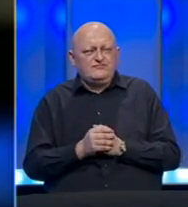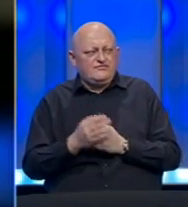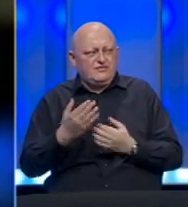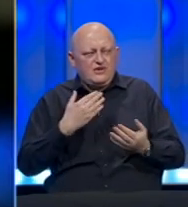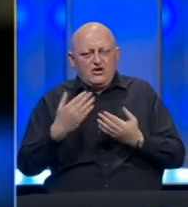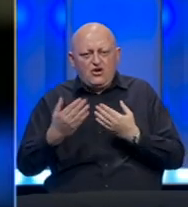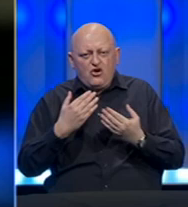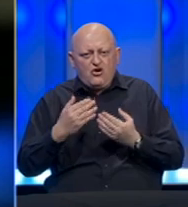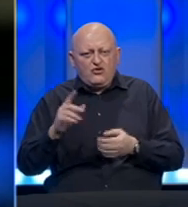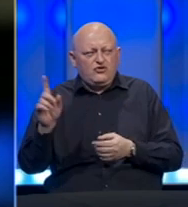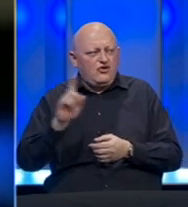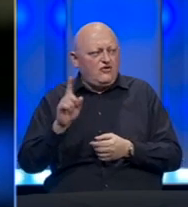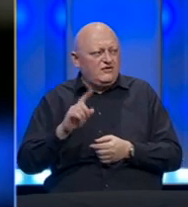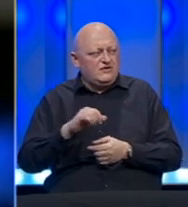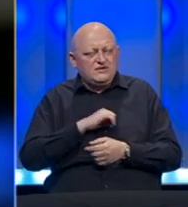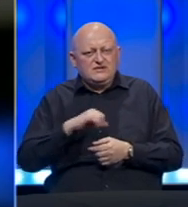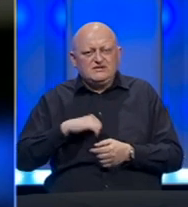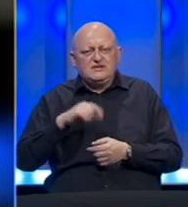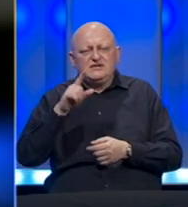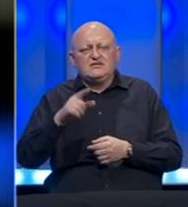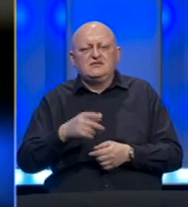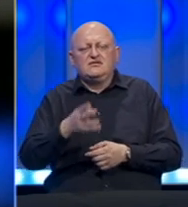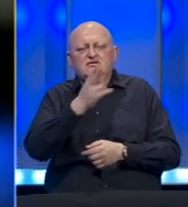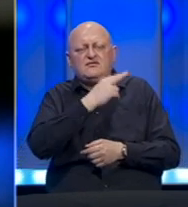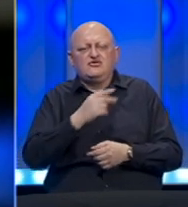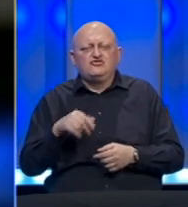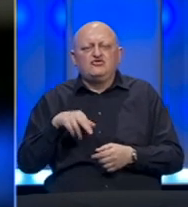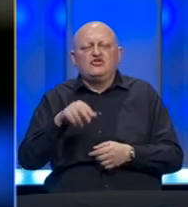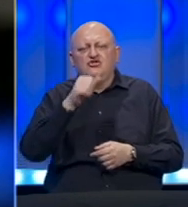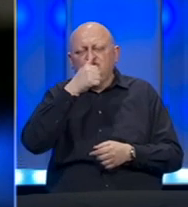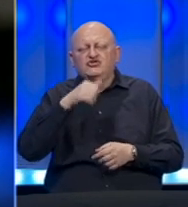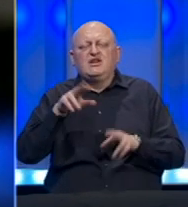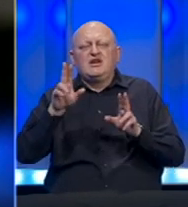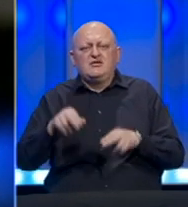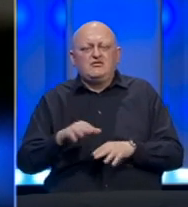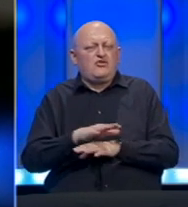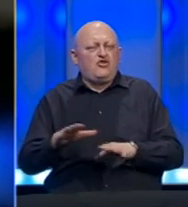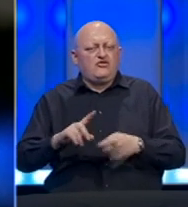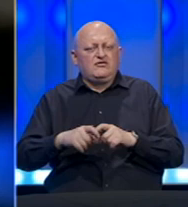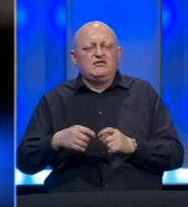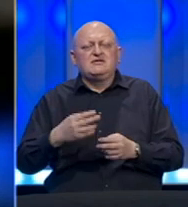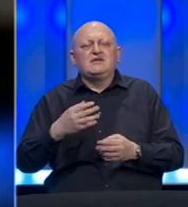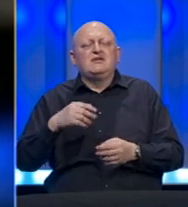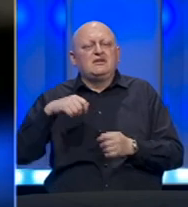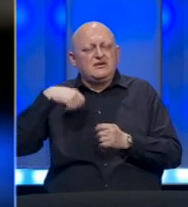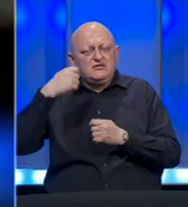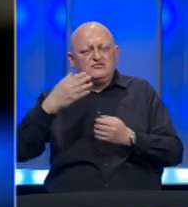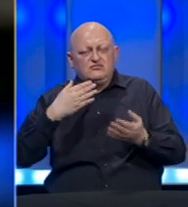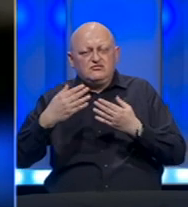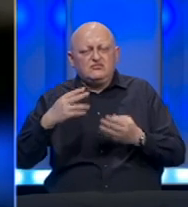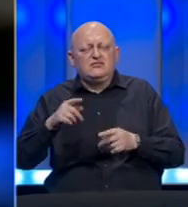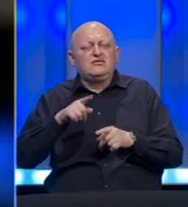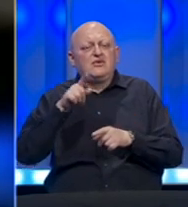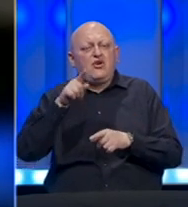Preskonferencija nije samo zato da bi zvaničnici došli da kažu šta imaju i gotova stvar. Preskonferencija je